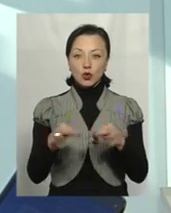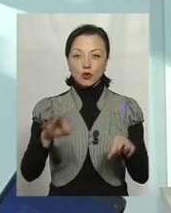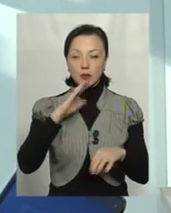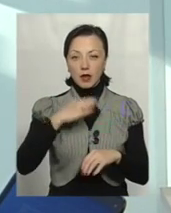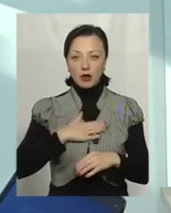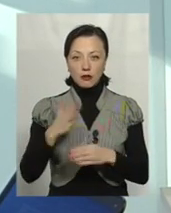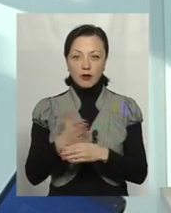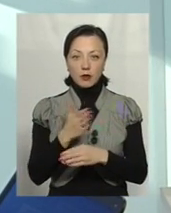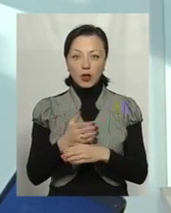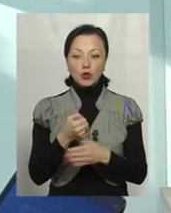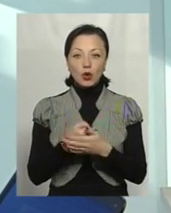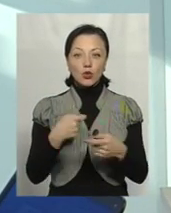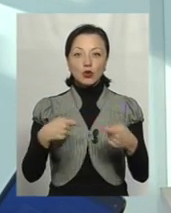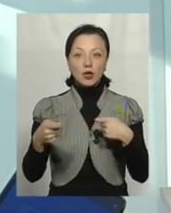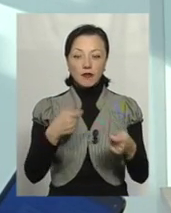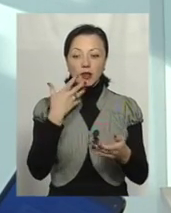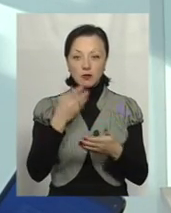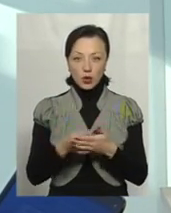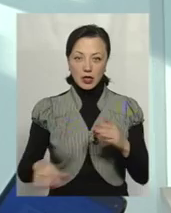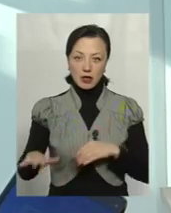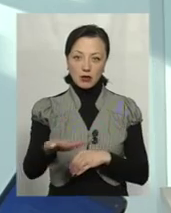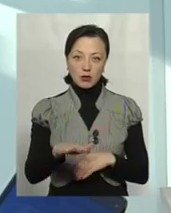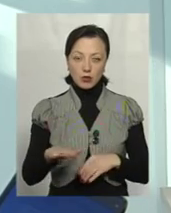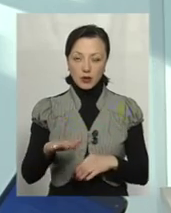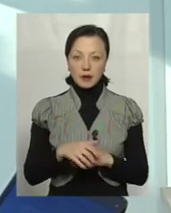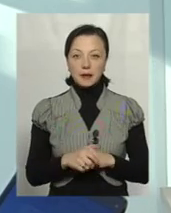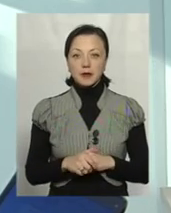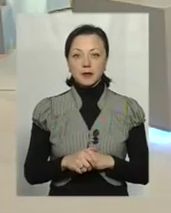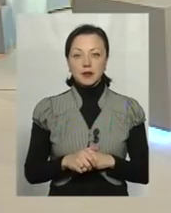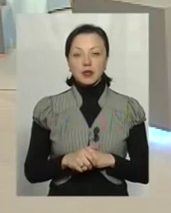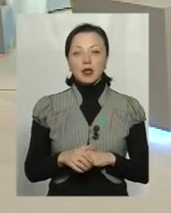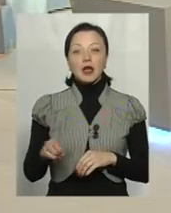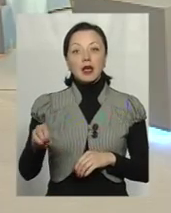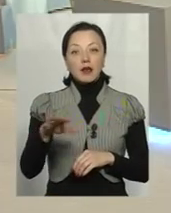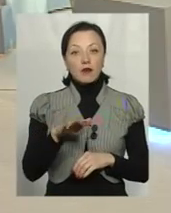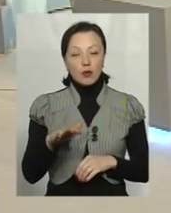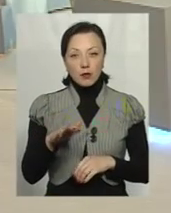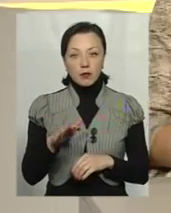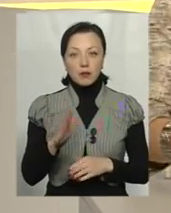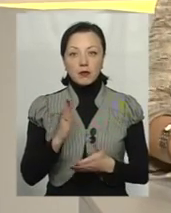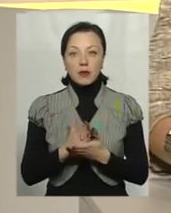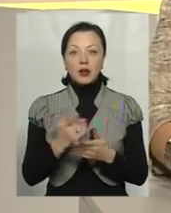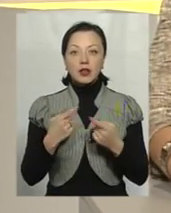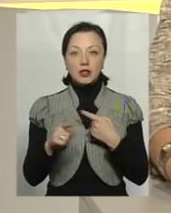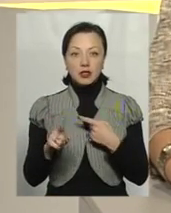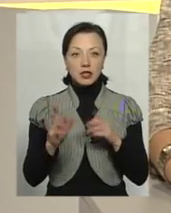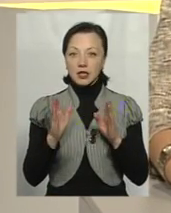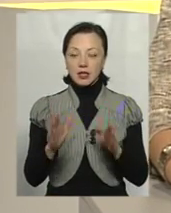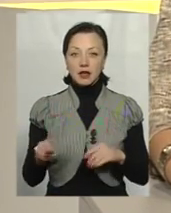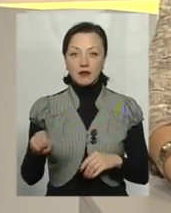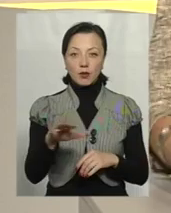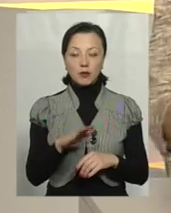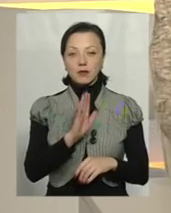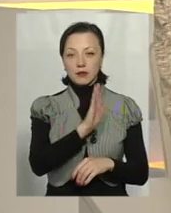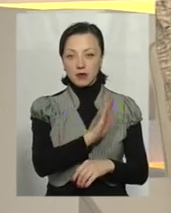виробника до торгівлі на своїй території. Разом з тим, Європа вимагає зовсім іншого. І не лише Європа. Ні.